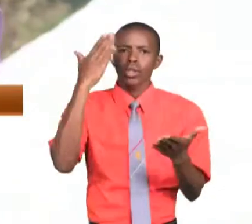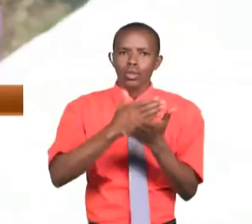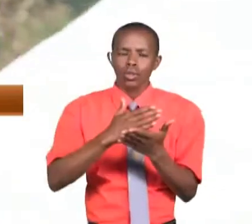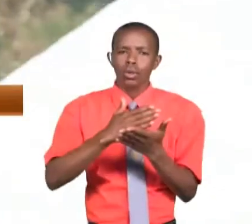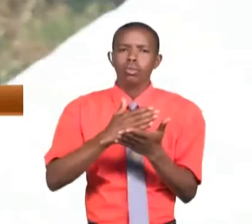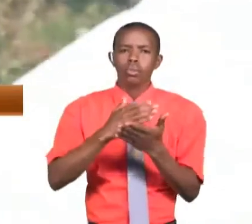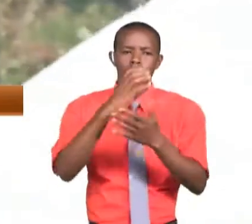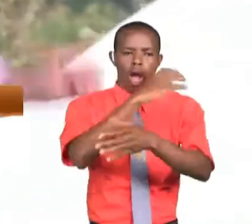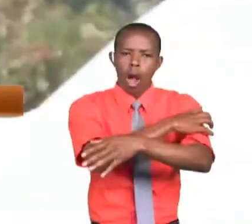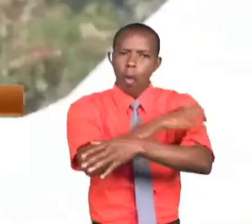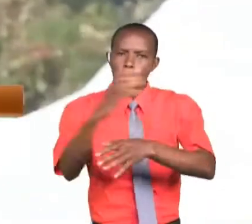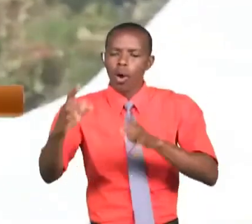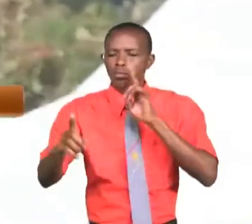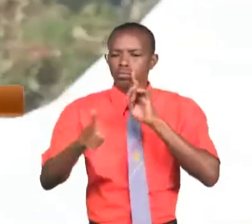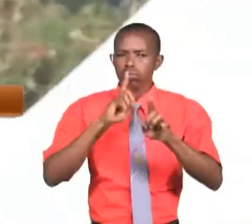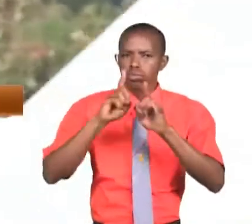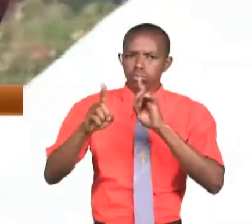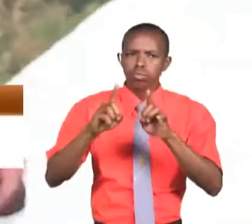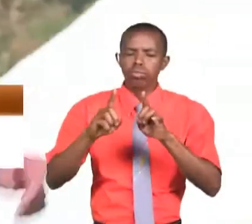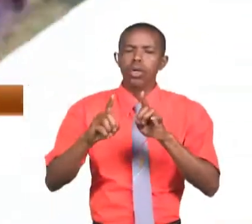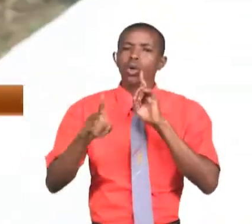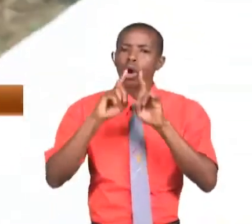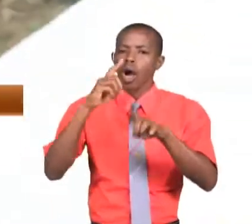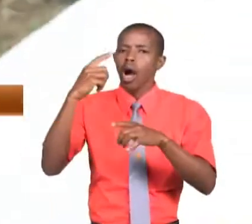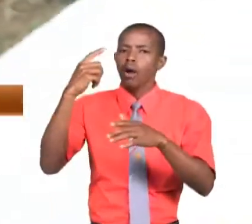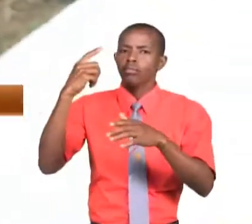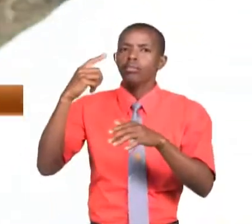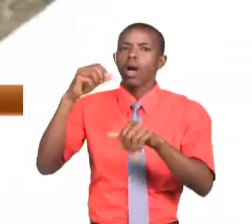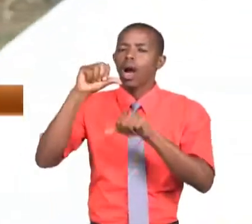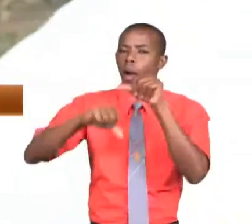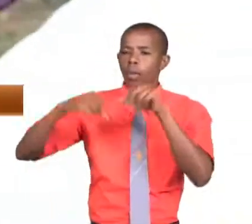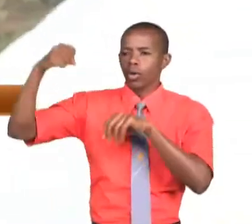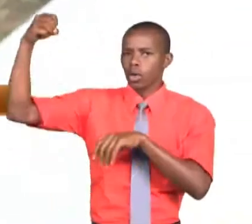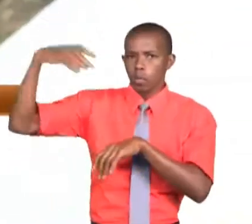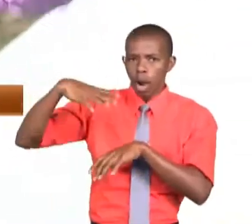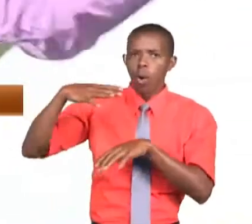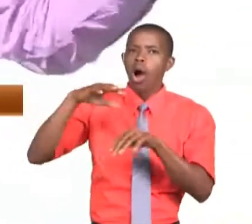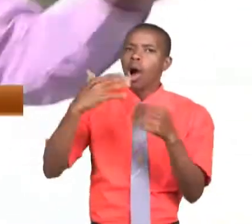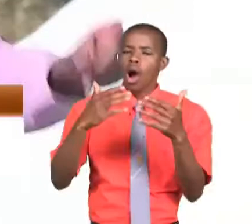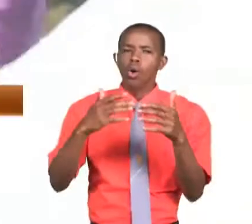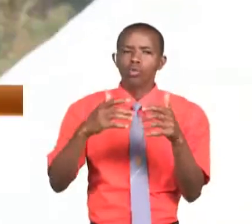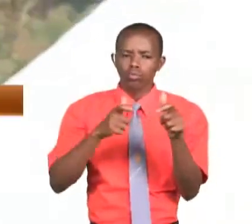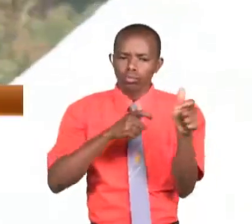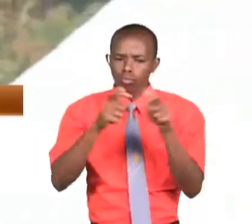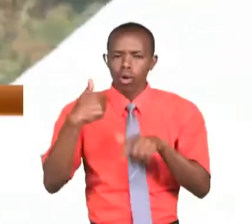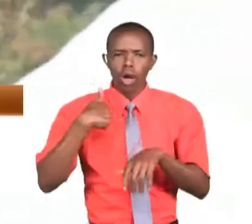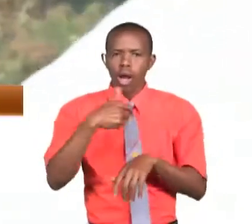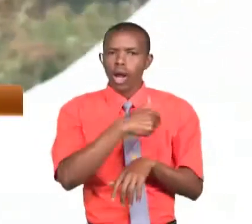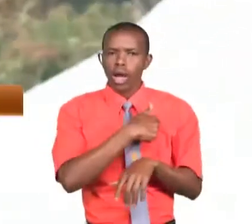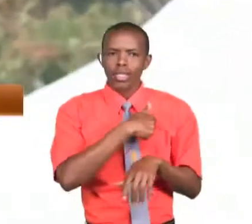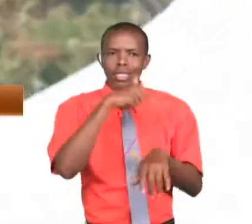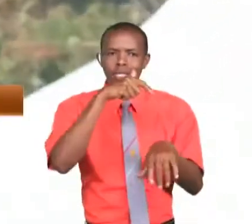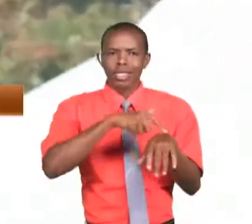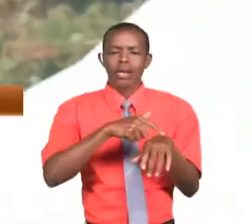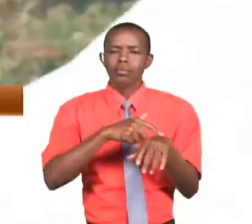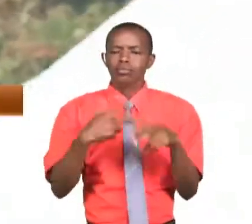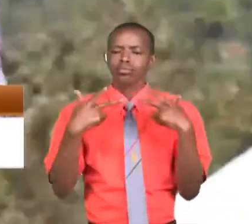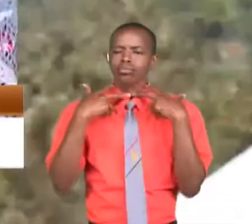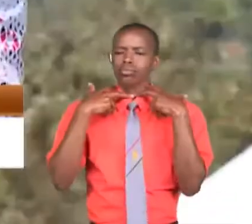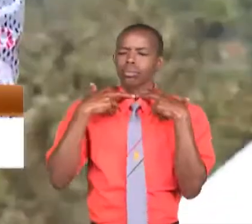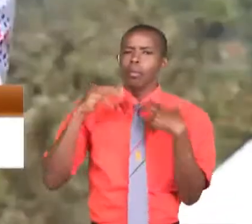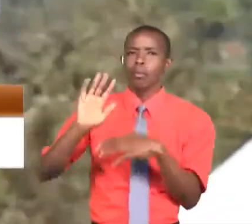empowerment Tuongea mambo ya power Venye wao wataendelea kututawala Sisi tukiwa watumu wa wao